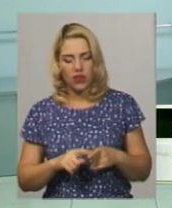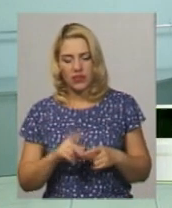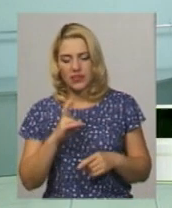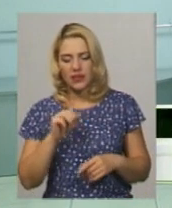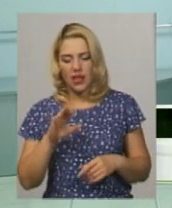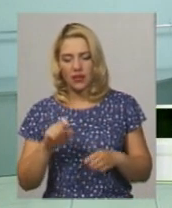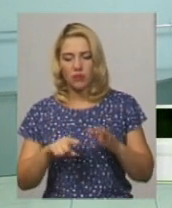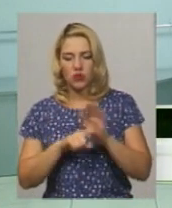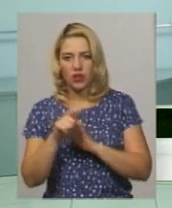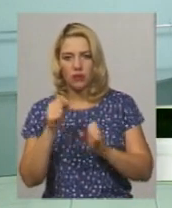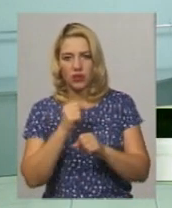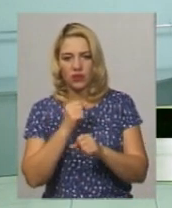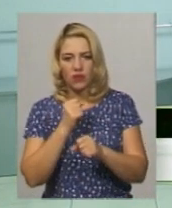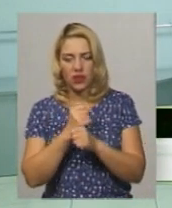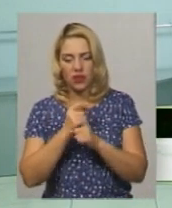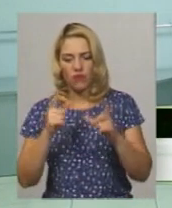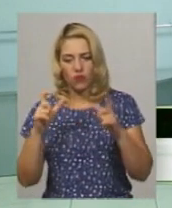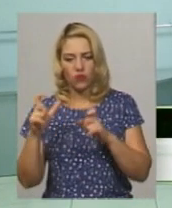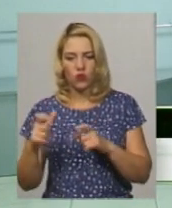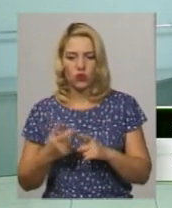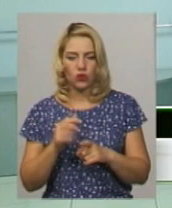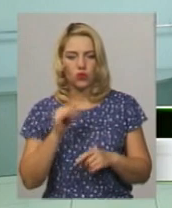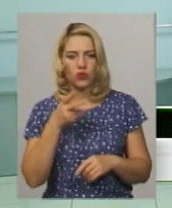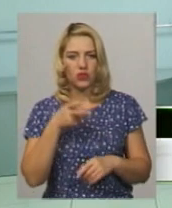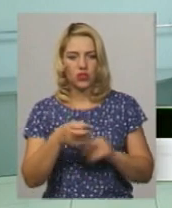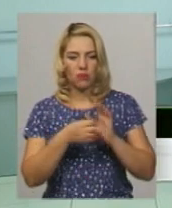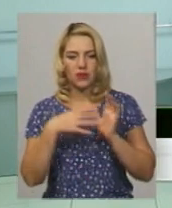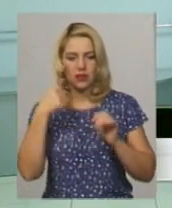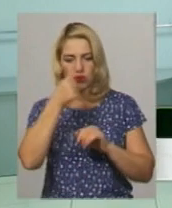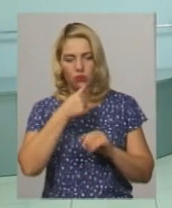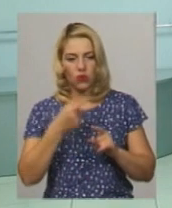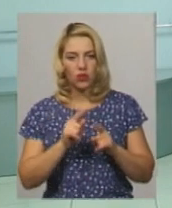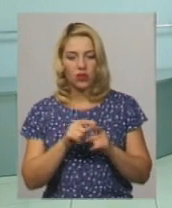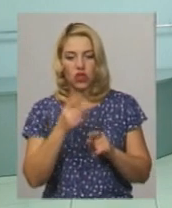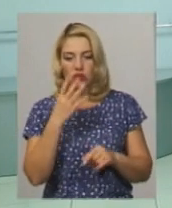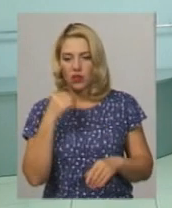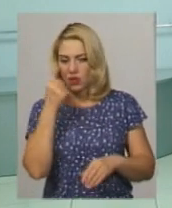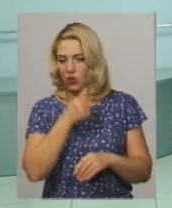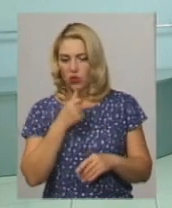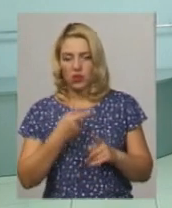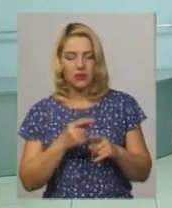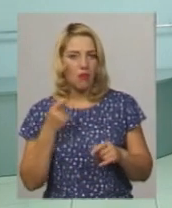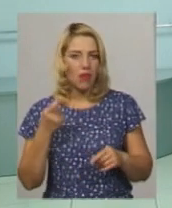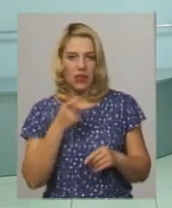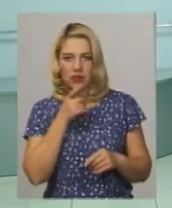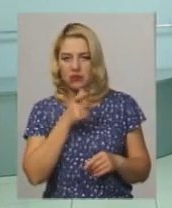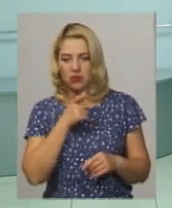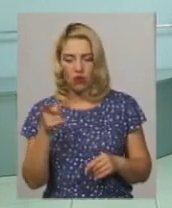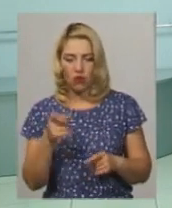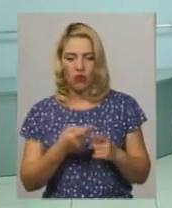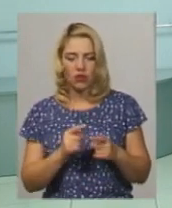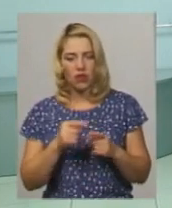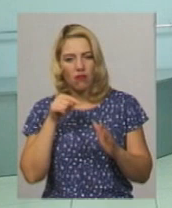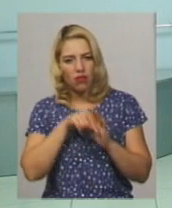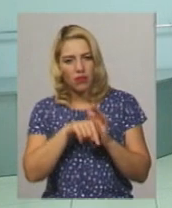фотографією у 2015 році. Чотири роки – це дуже малий срок для того, щоб досягнути таких вершин. Глибина особистості, вона